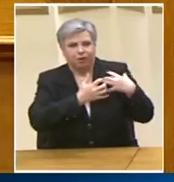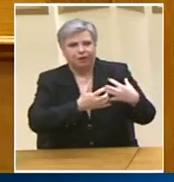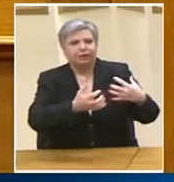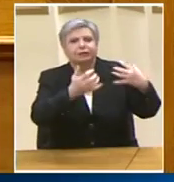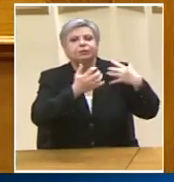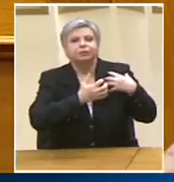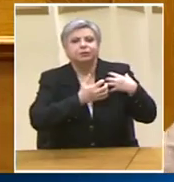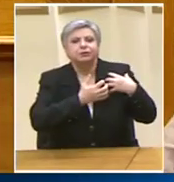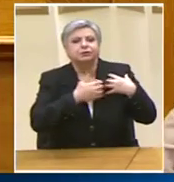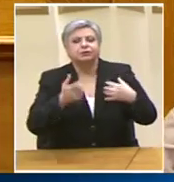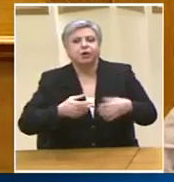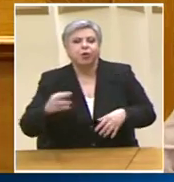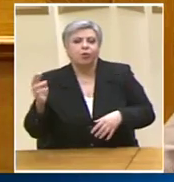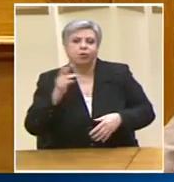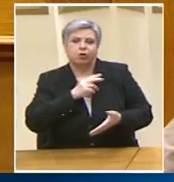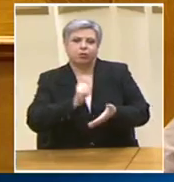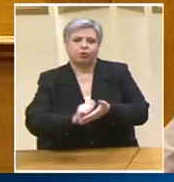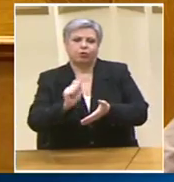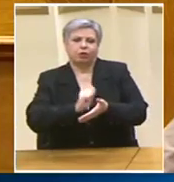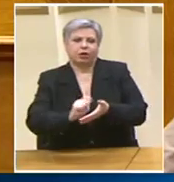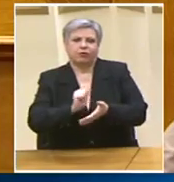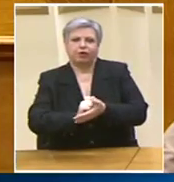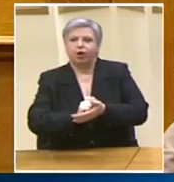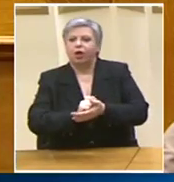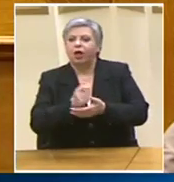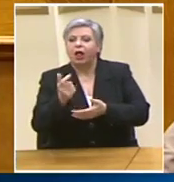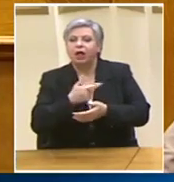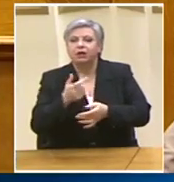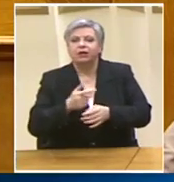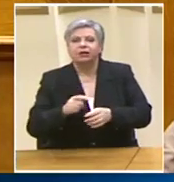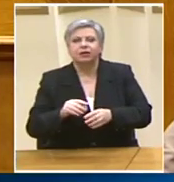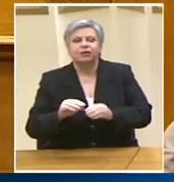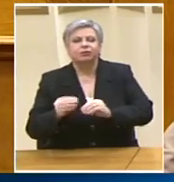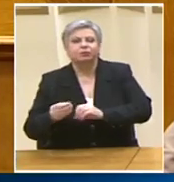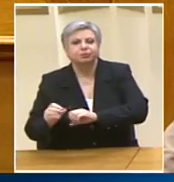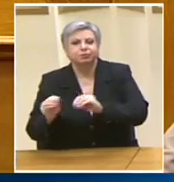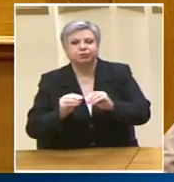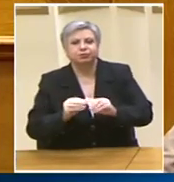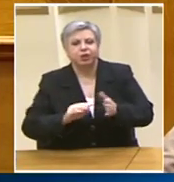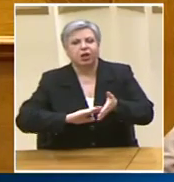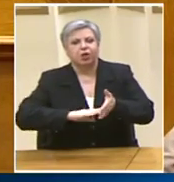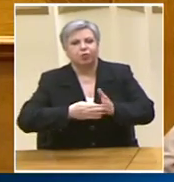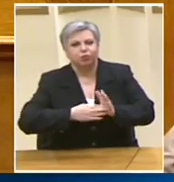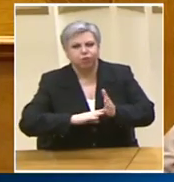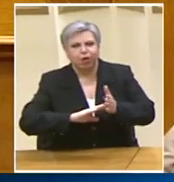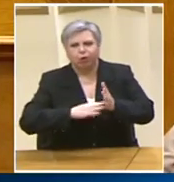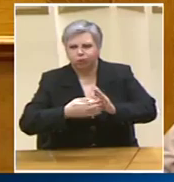Λεβιάθαν με στρατιές μετακλητών Που τοποθετούν κομματικούς επιτετραμένους στα Υπουργεία